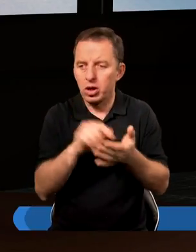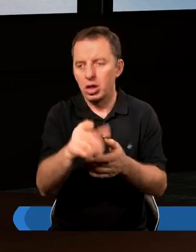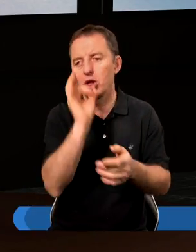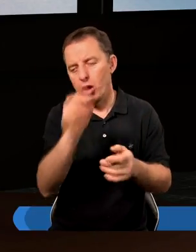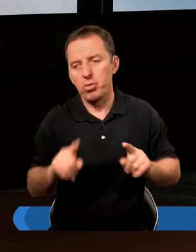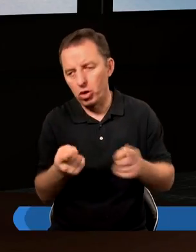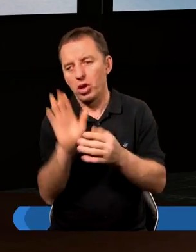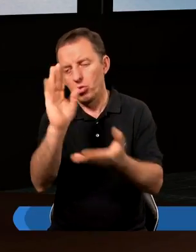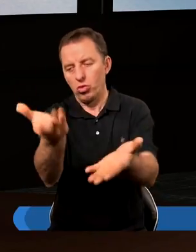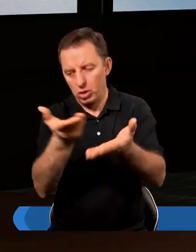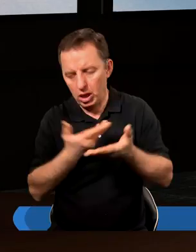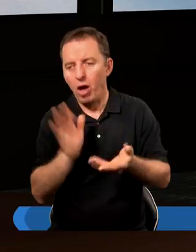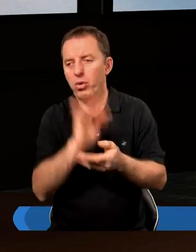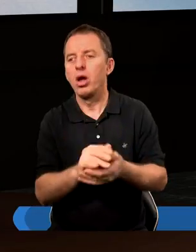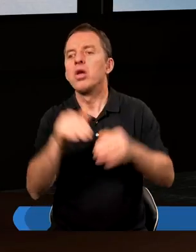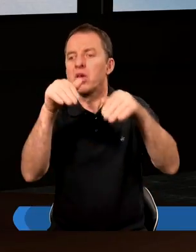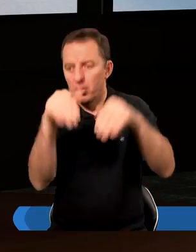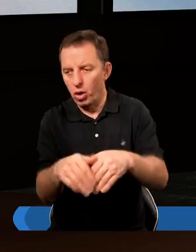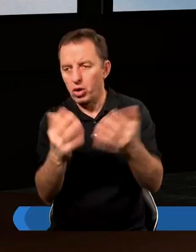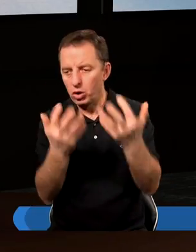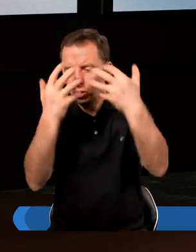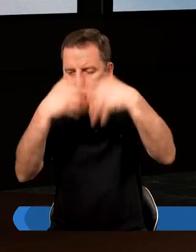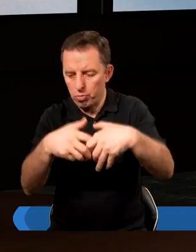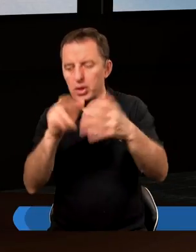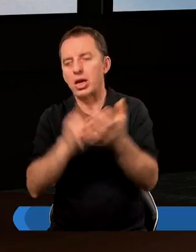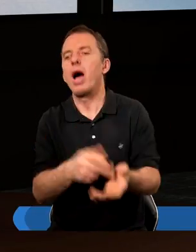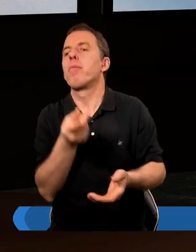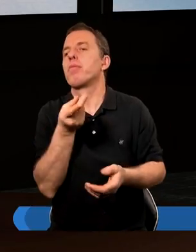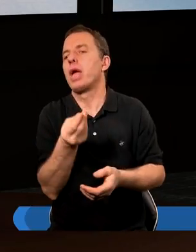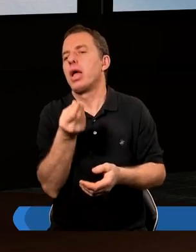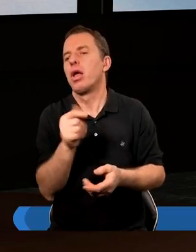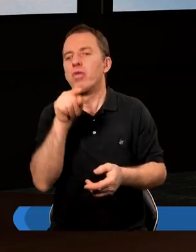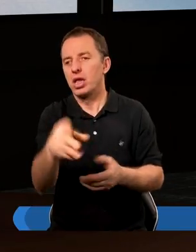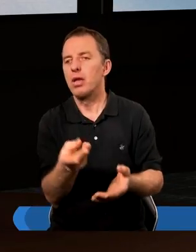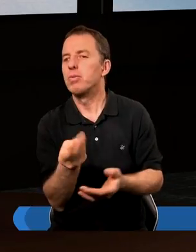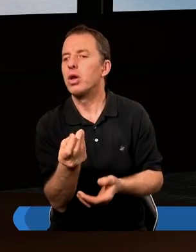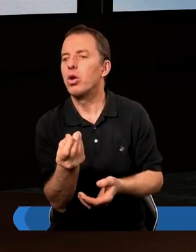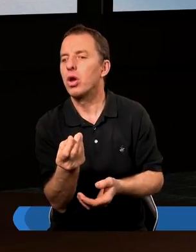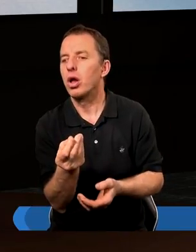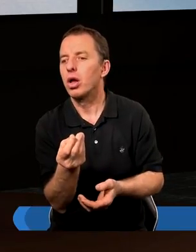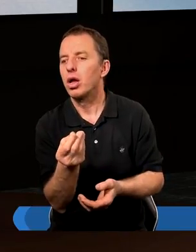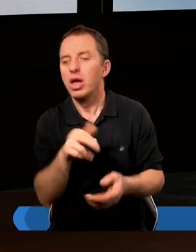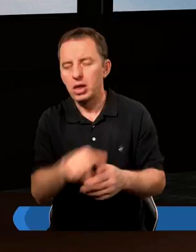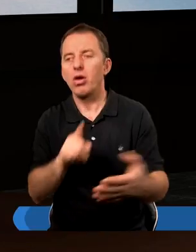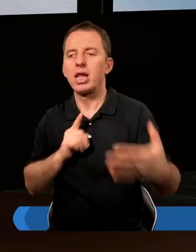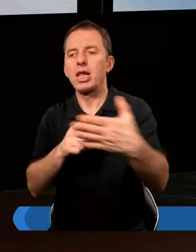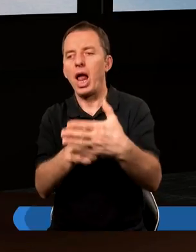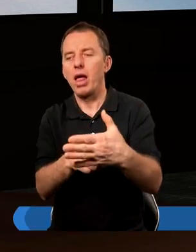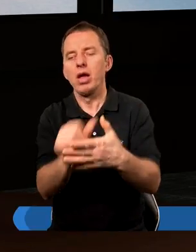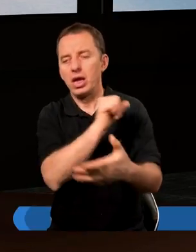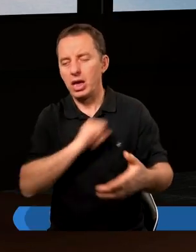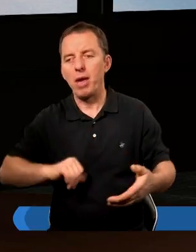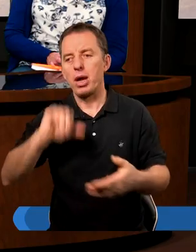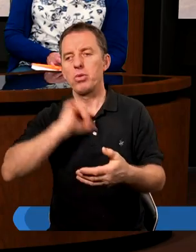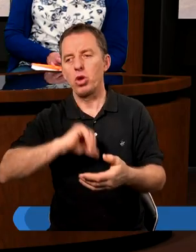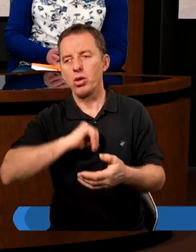tych dobrodziejstw, które dał Bóg, a można się skupić na pieniądzach. I wtedy pieniądze są celem samym w